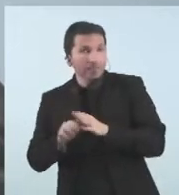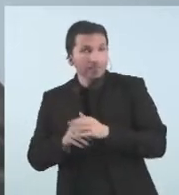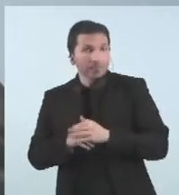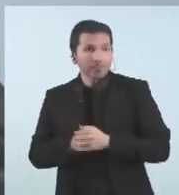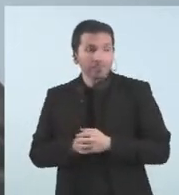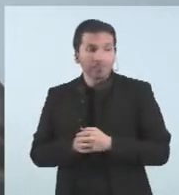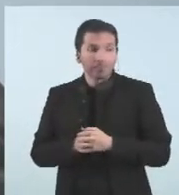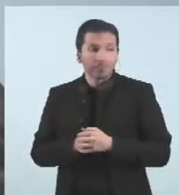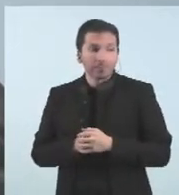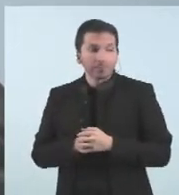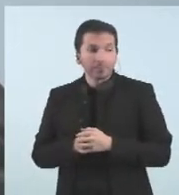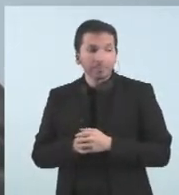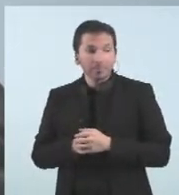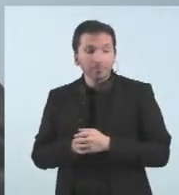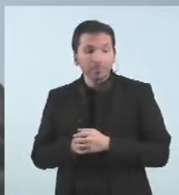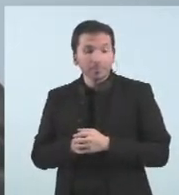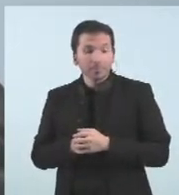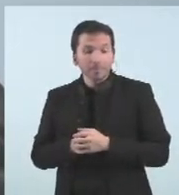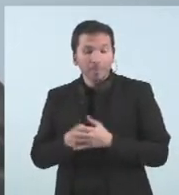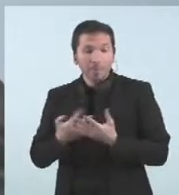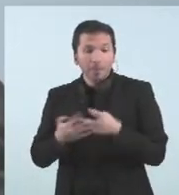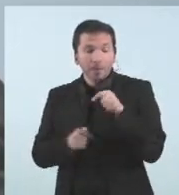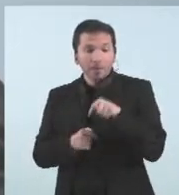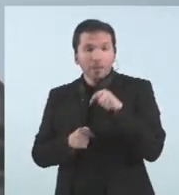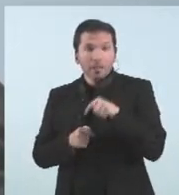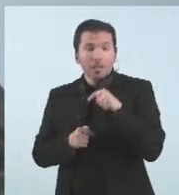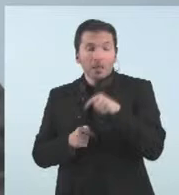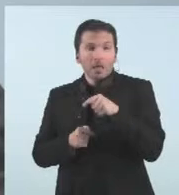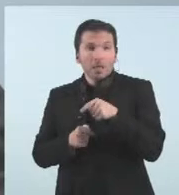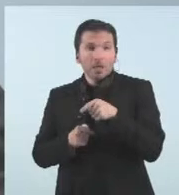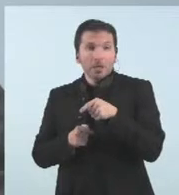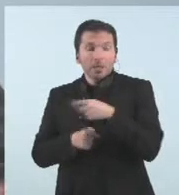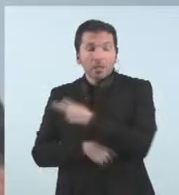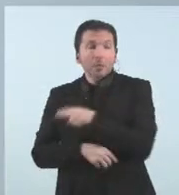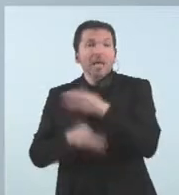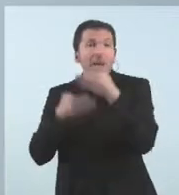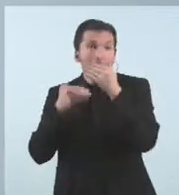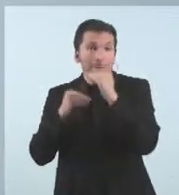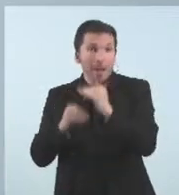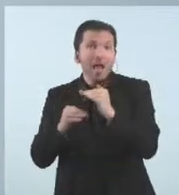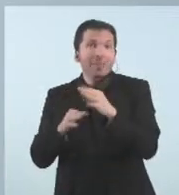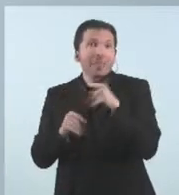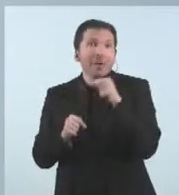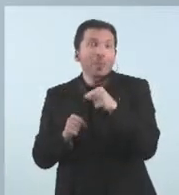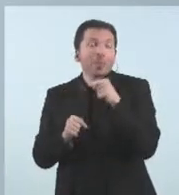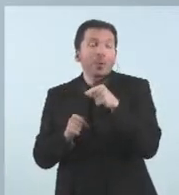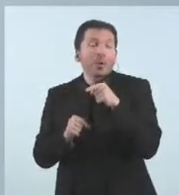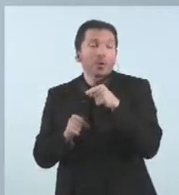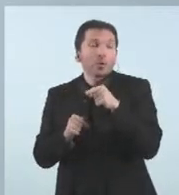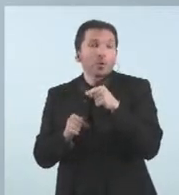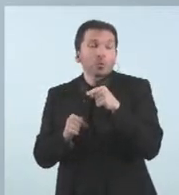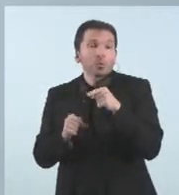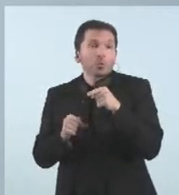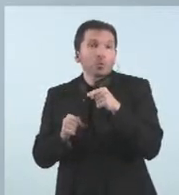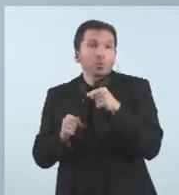i a més a més la casuística que hi ha planta doncs és una casuística que no que no té un pes